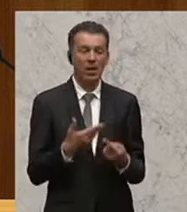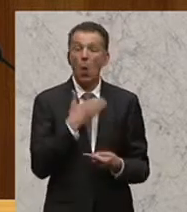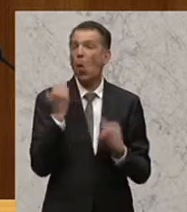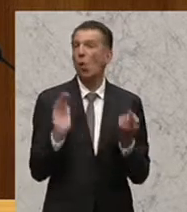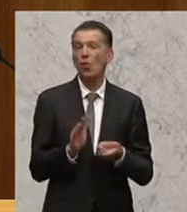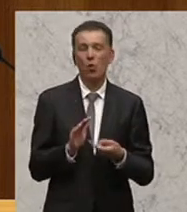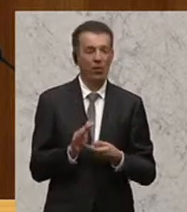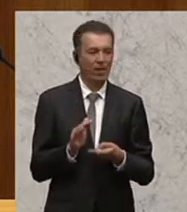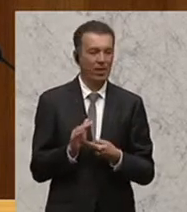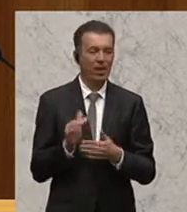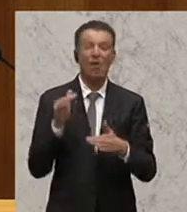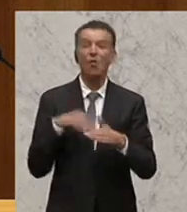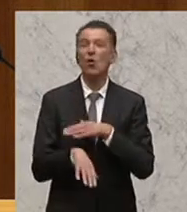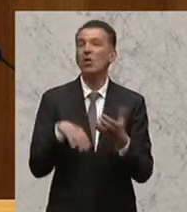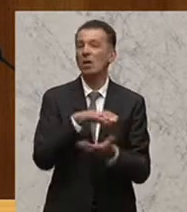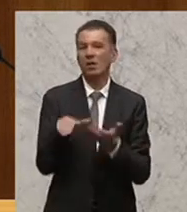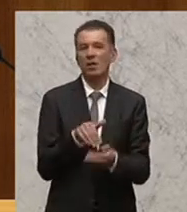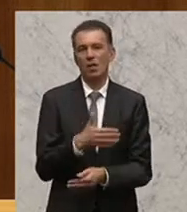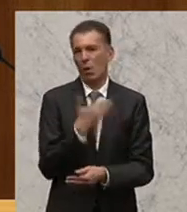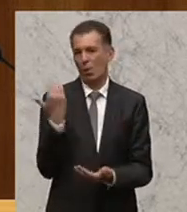die Notwendigkeit, zu einer Flüchtlingskrise zu sprechen.